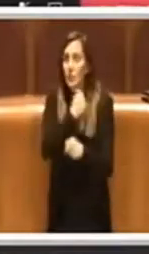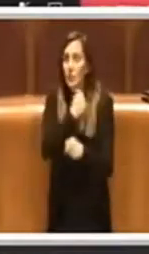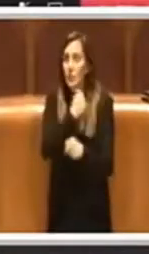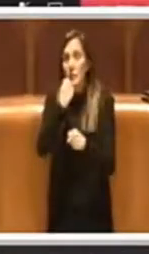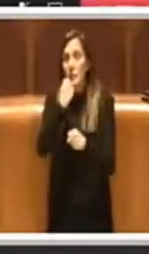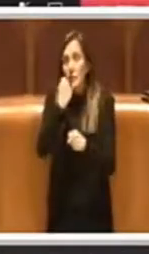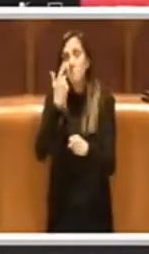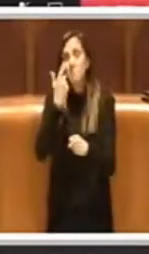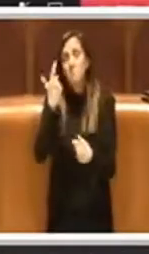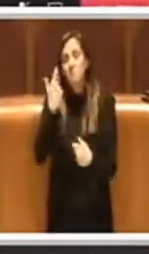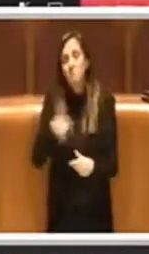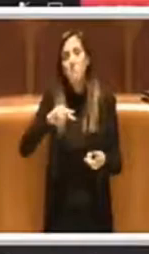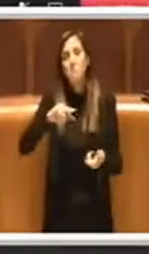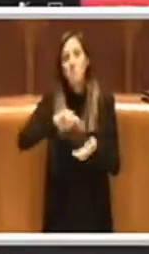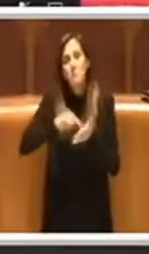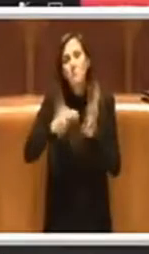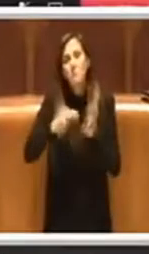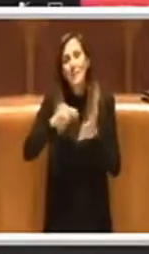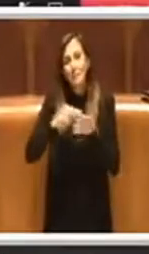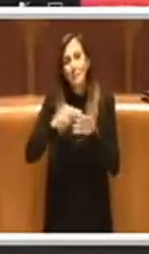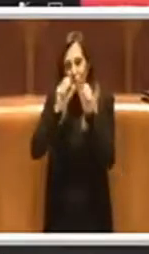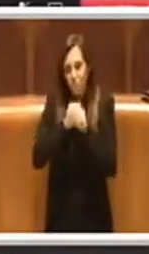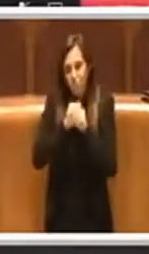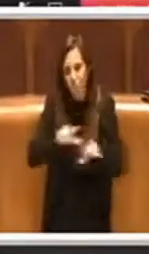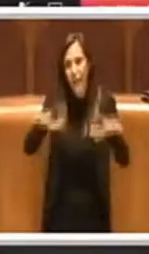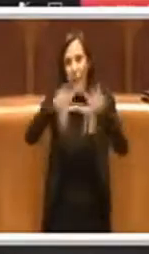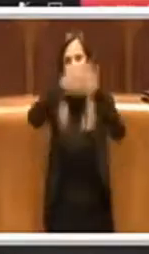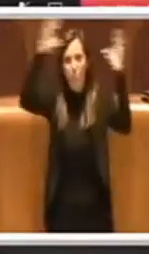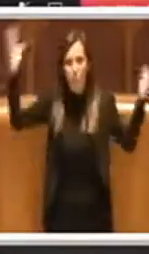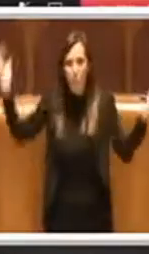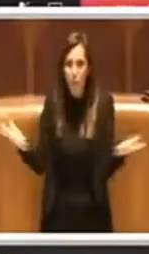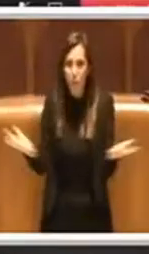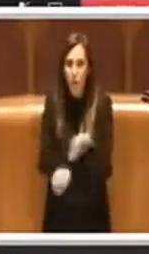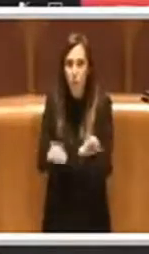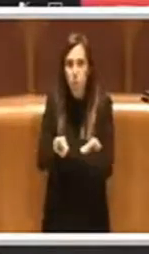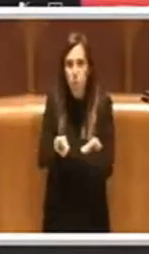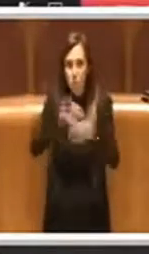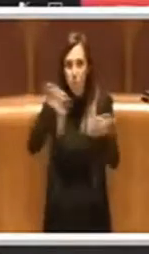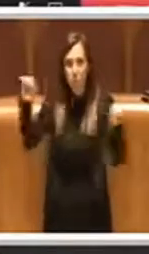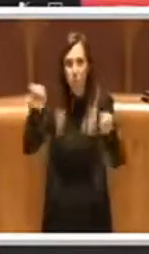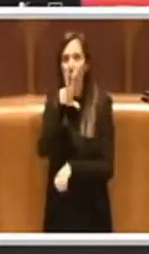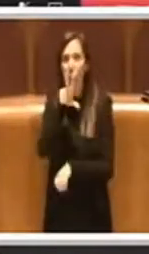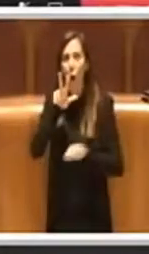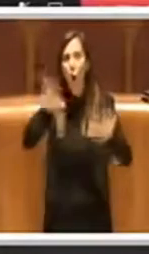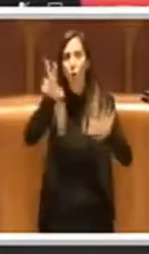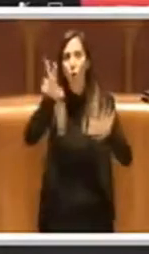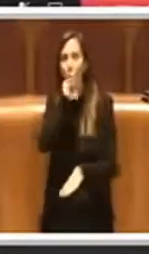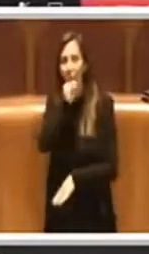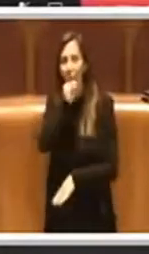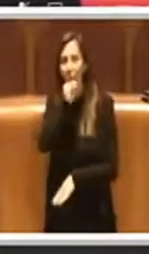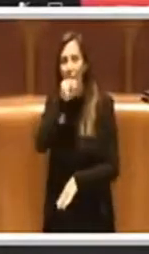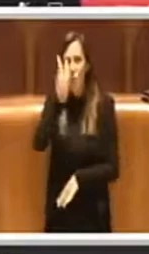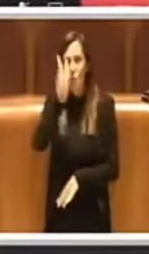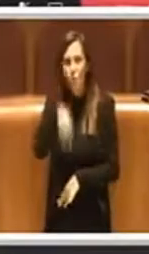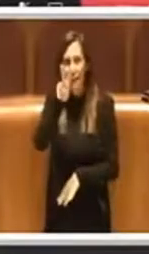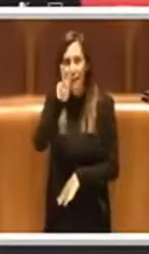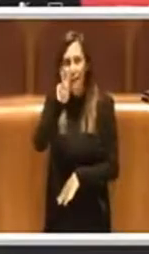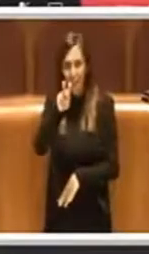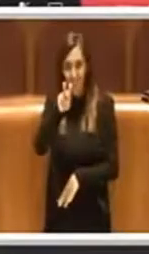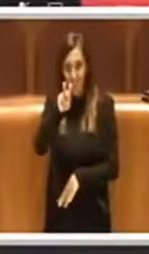problema della pandemia mondiale che è scoppiata sostanzialmente l'8 marzo del 2020